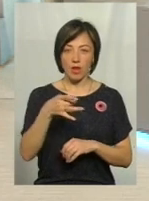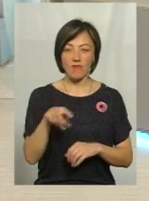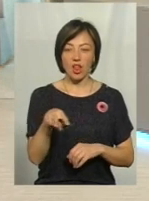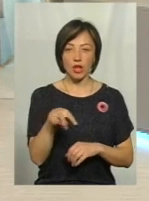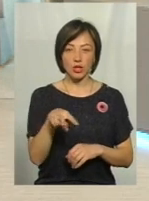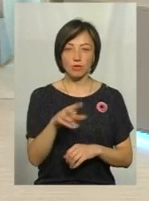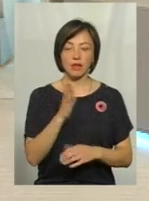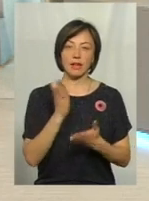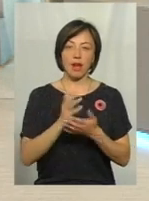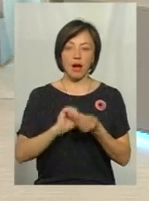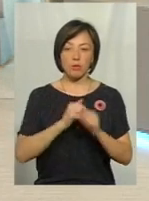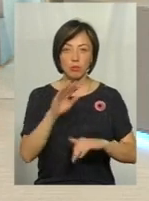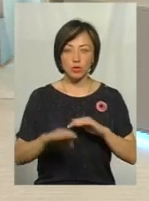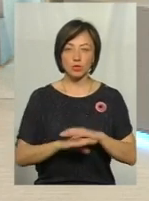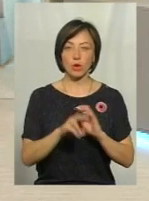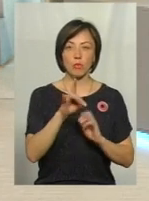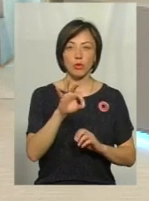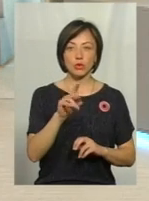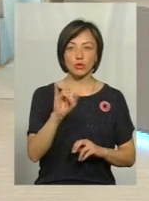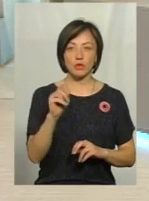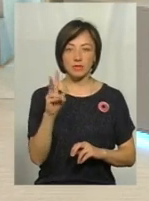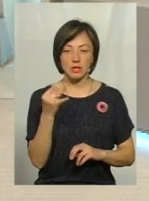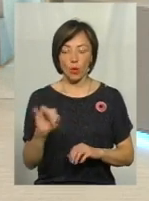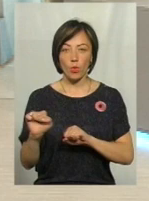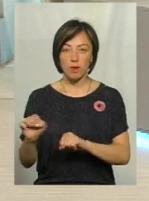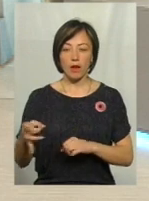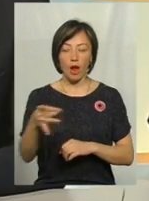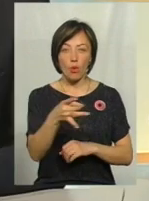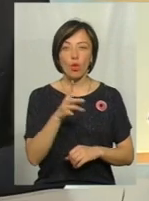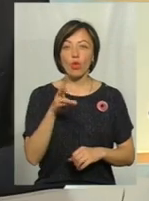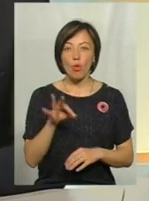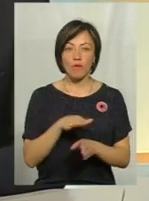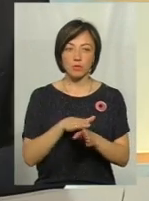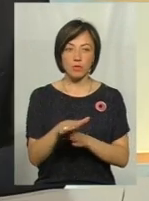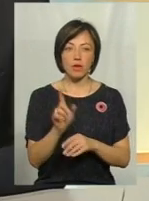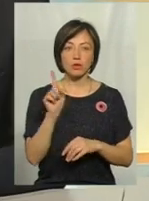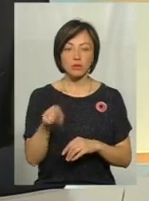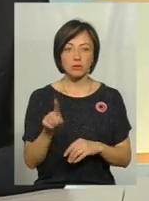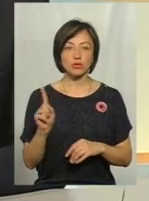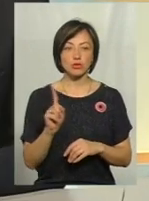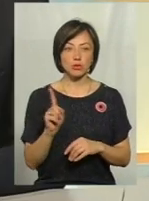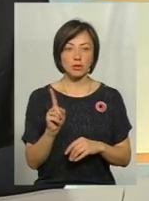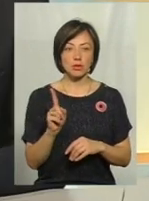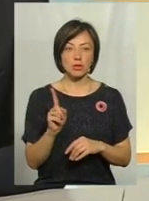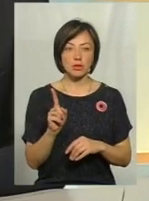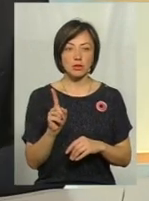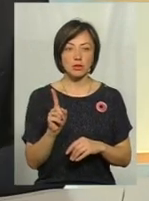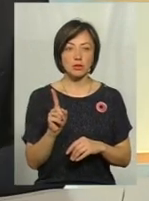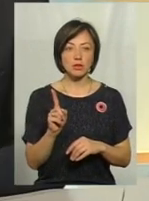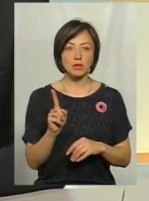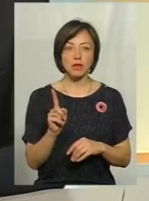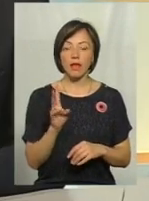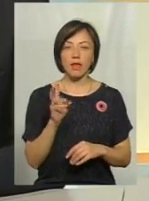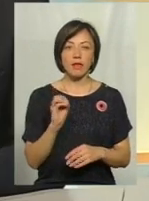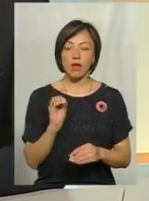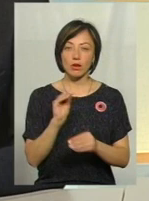тут є, наприклад, і Кам'яць-Подільський, і Проскурівський укріпрайон, і це різні. Але відбувалося от за рахунок того, що не